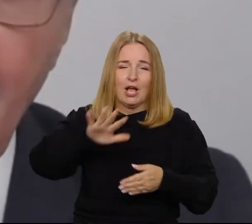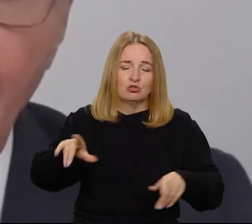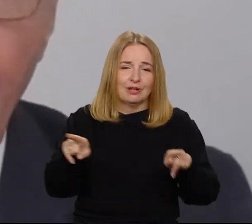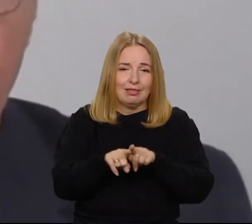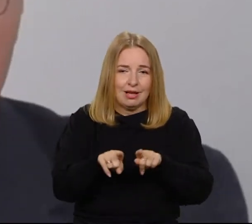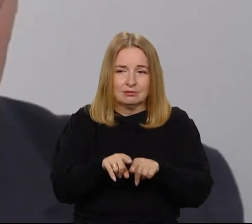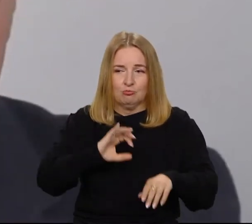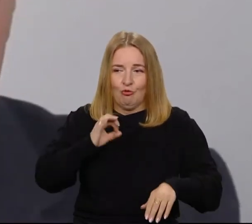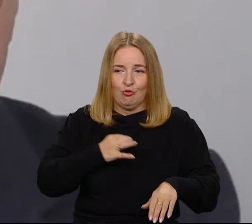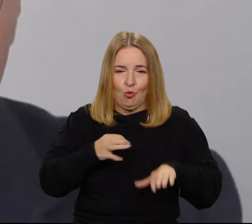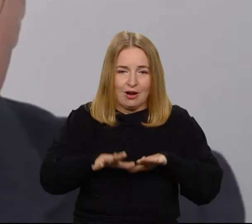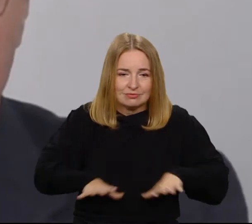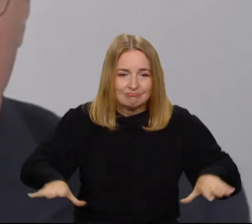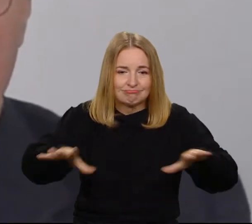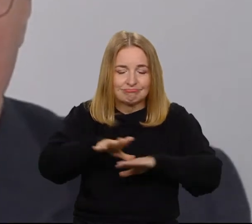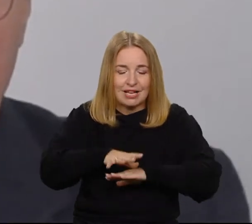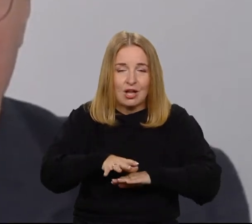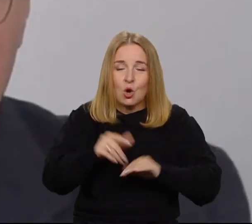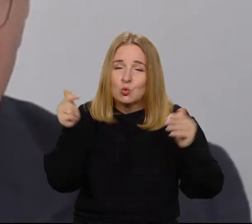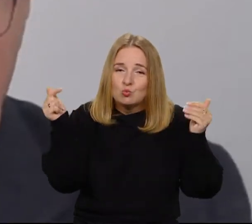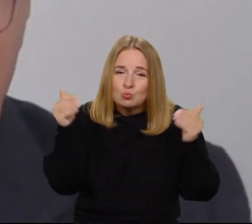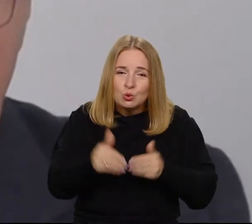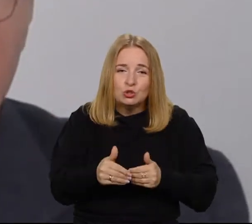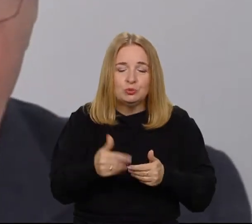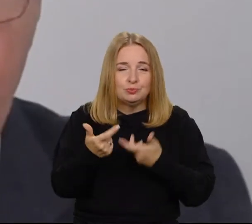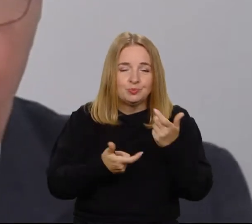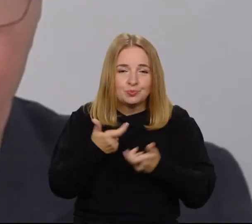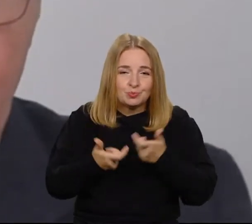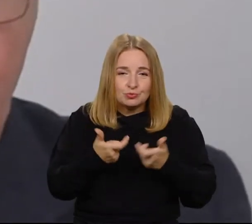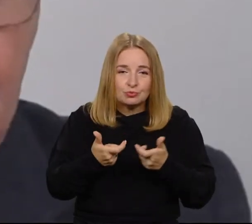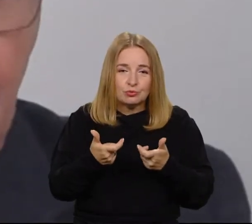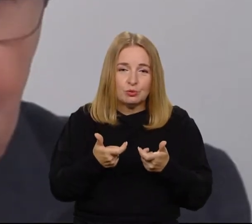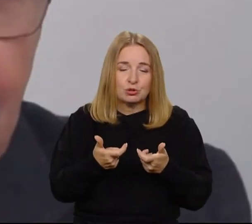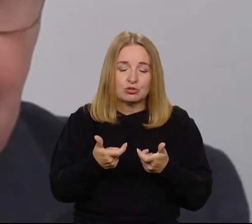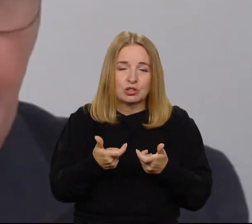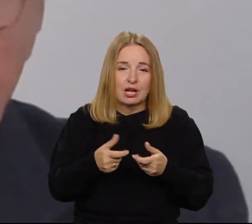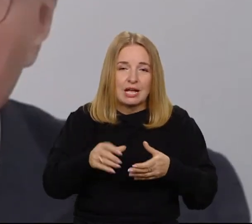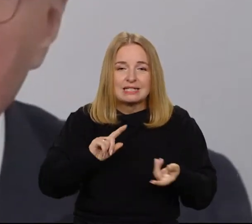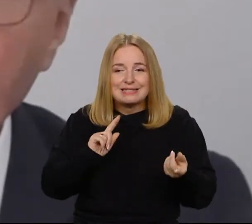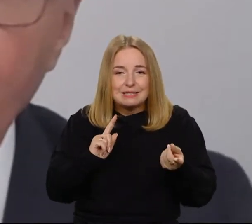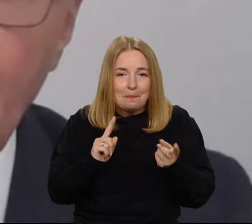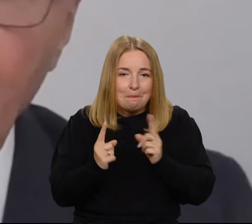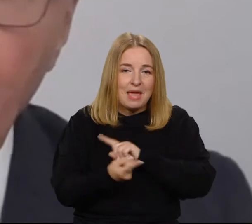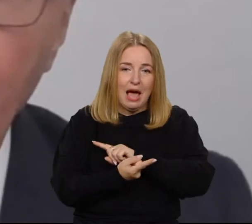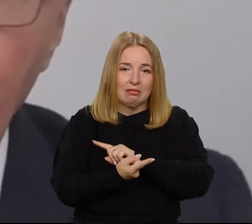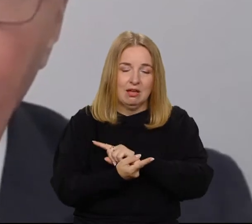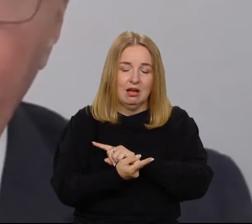fizycznym, po to, żebyśmy mogli w miarę potrzeb i konieczności przekształcać to środowisko, a